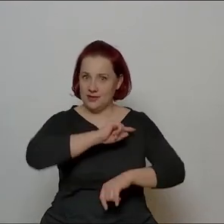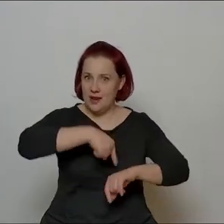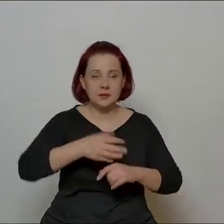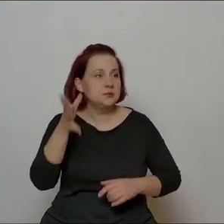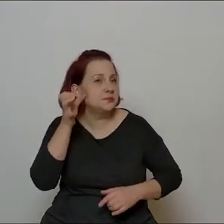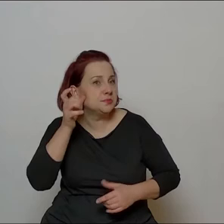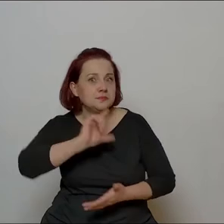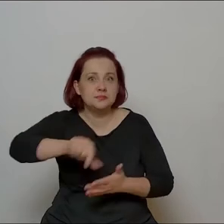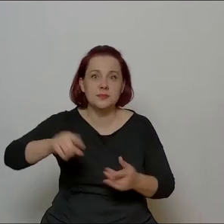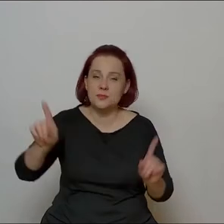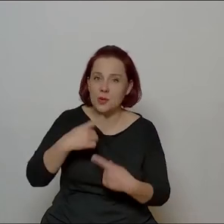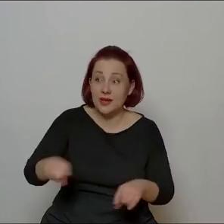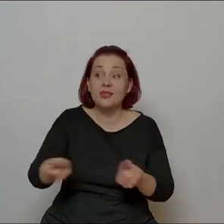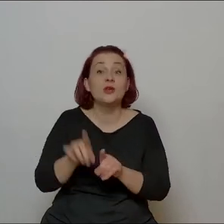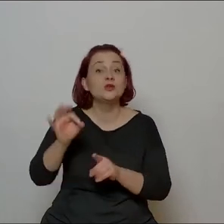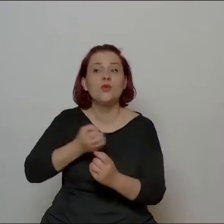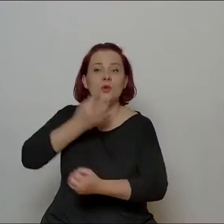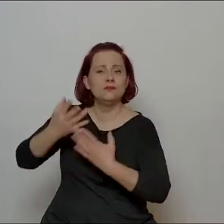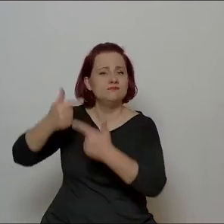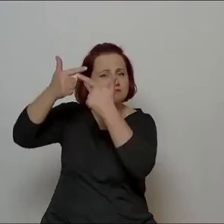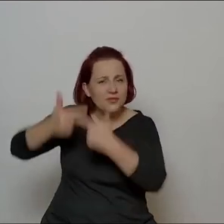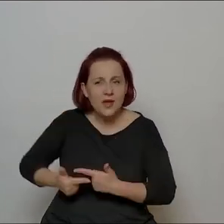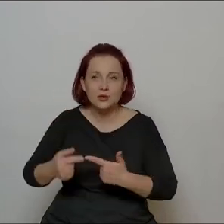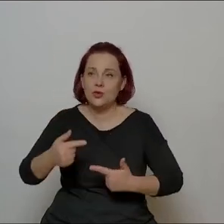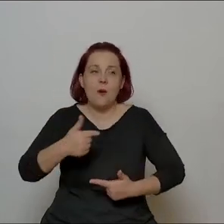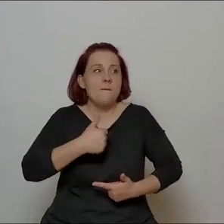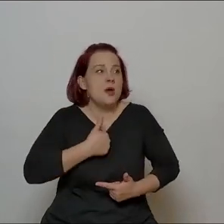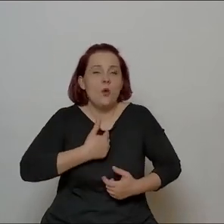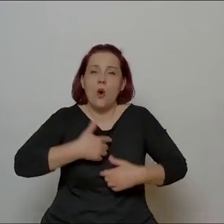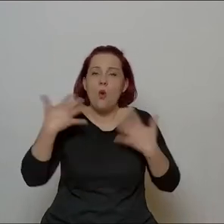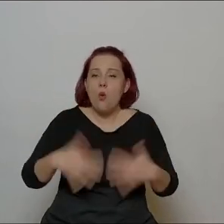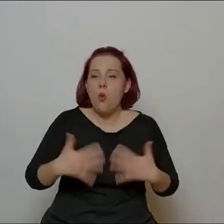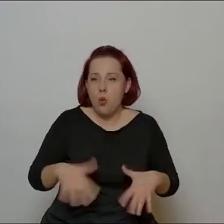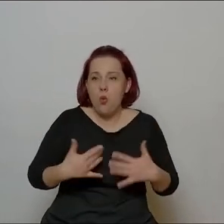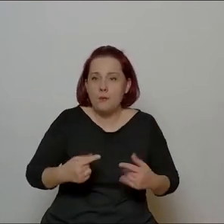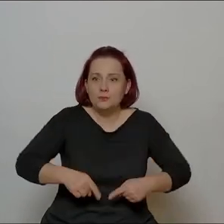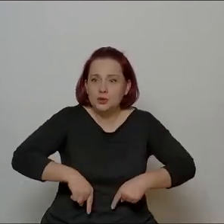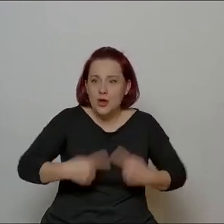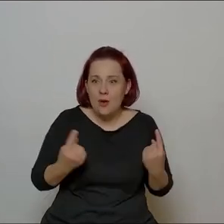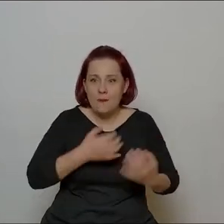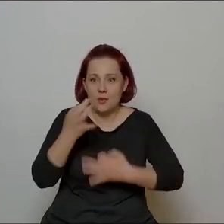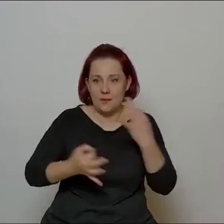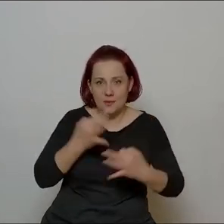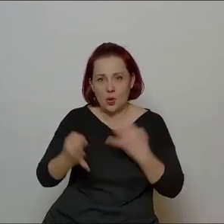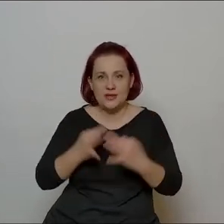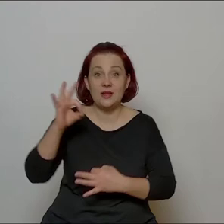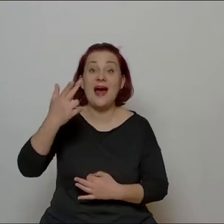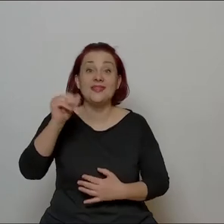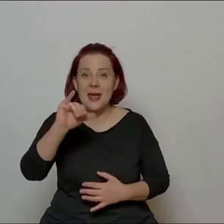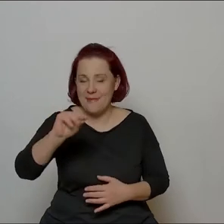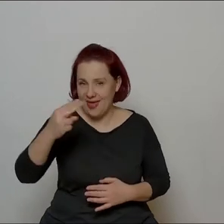Zresztą twórczość Niemena oczywiście była przełomem myślę w popularyzowaniu Norwida dla tak zwanych